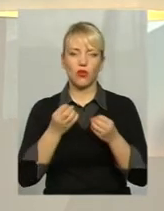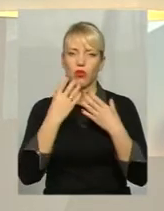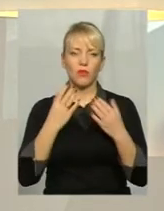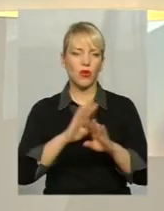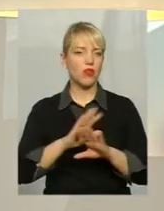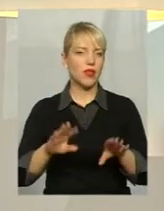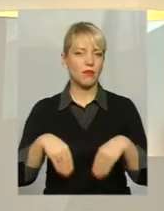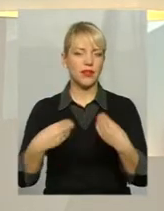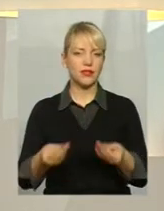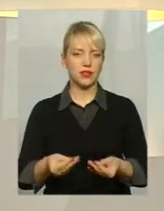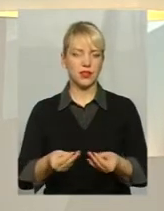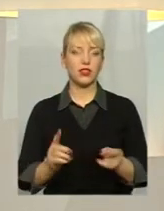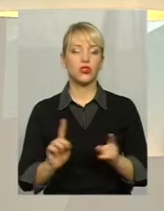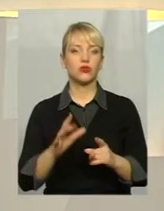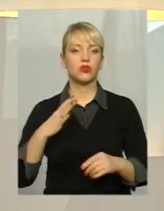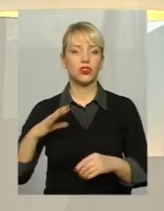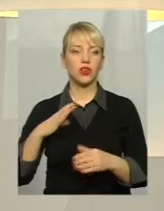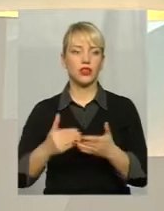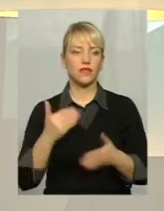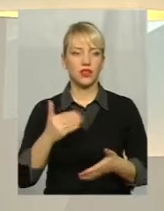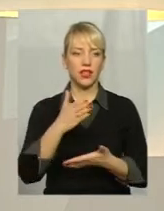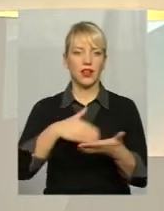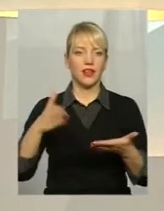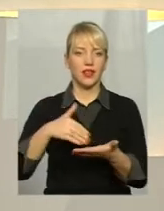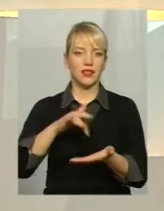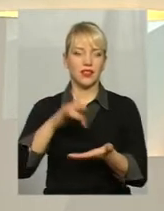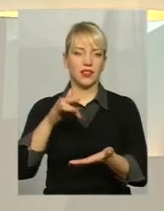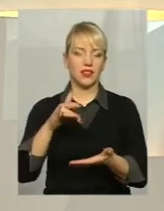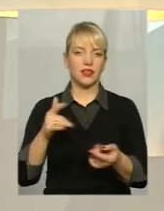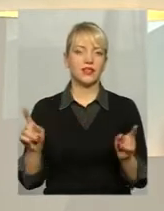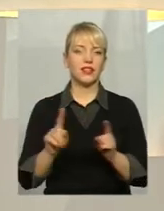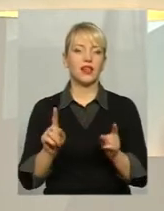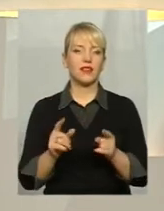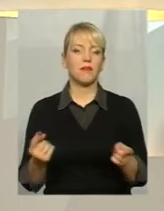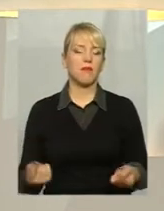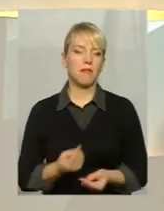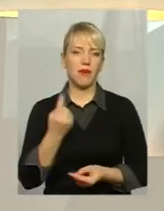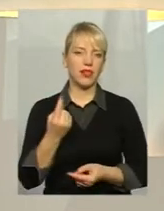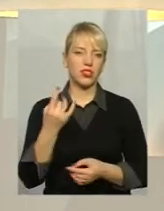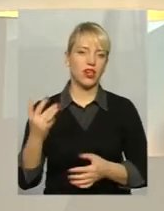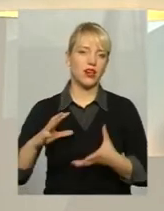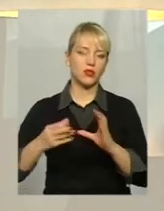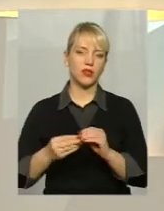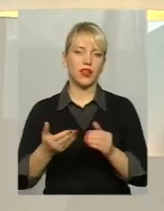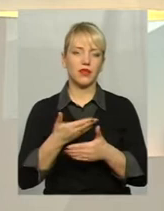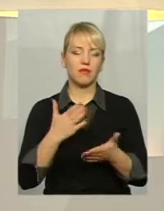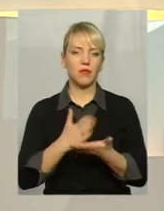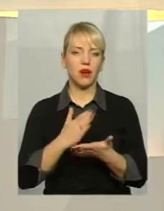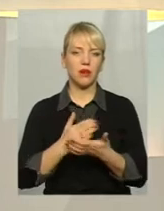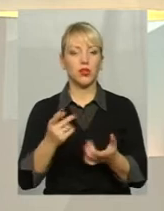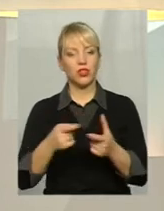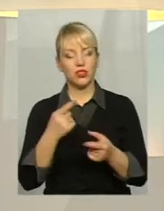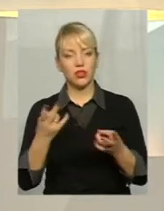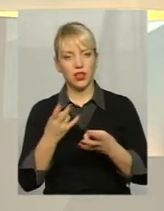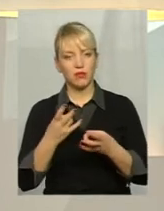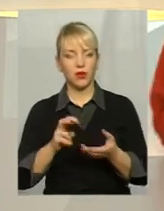Що чекати від децентралізації, які перші результати вже маємо І чи справді варто